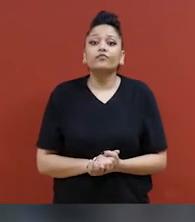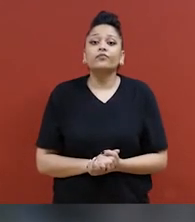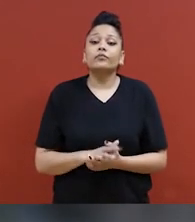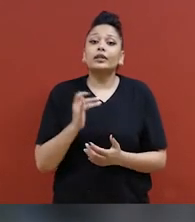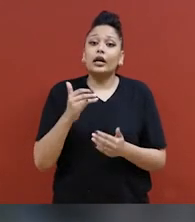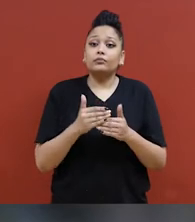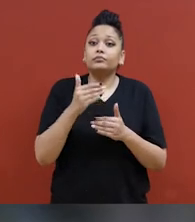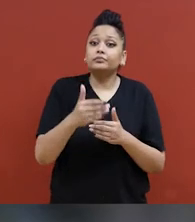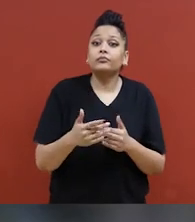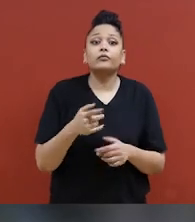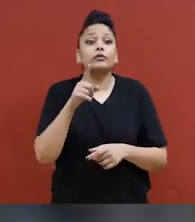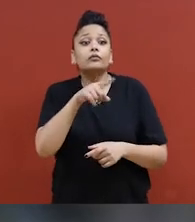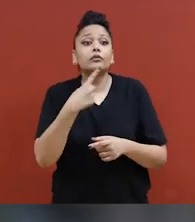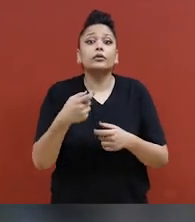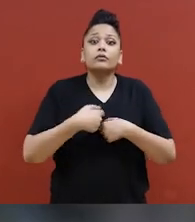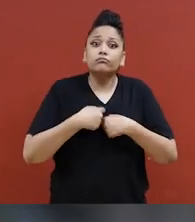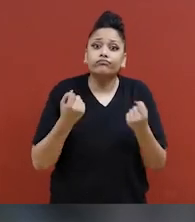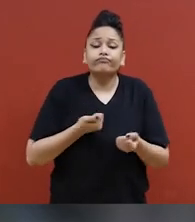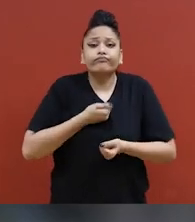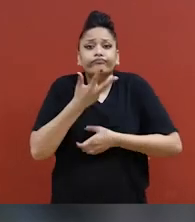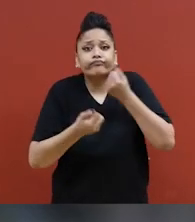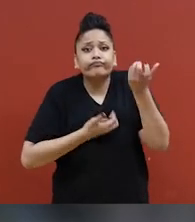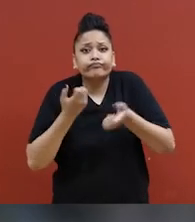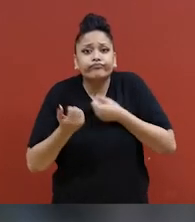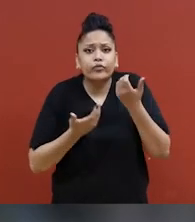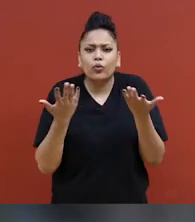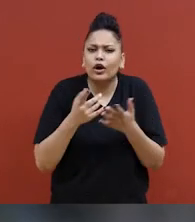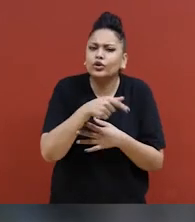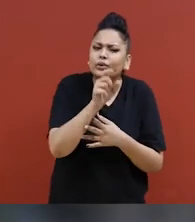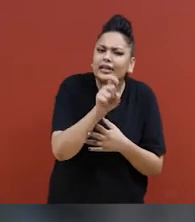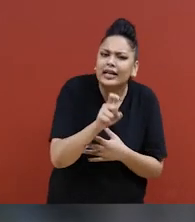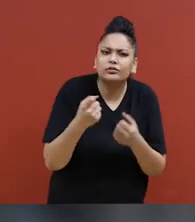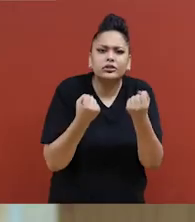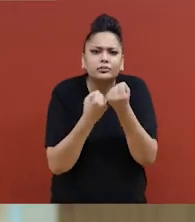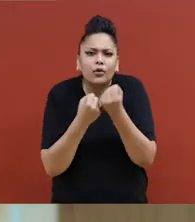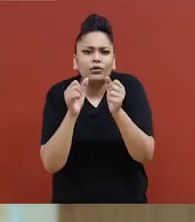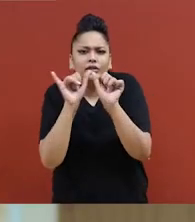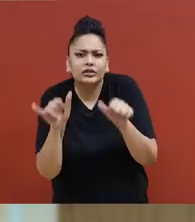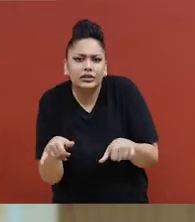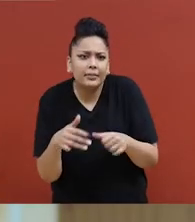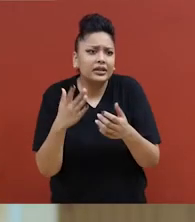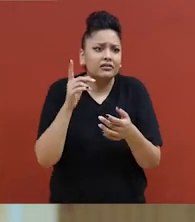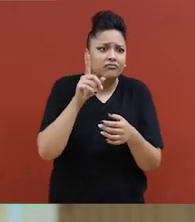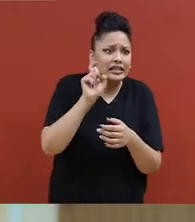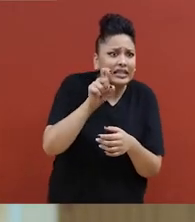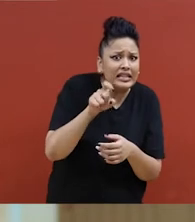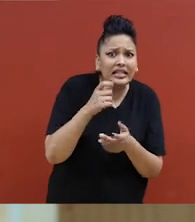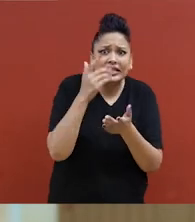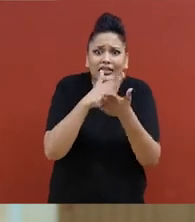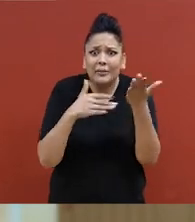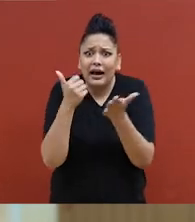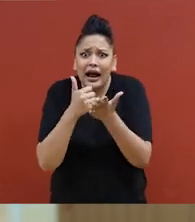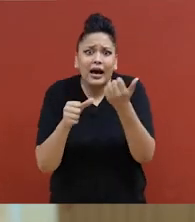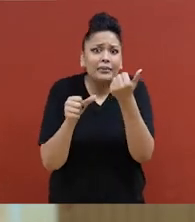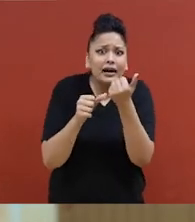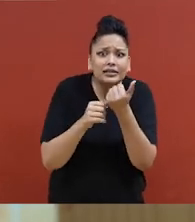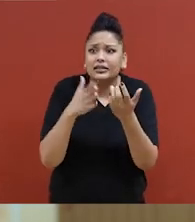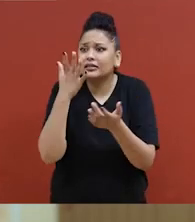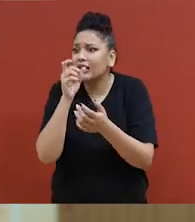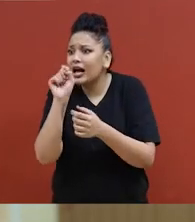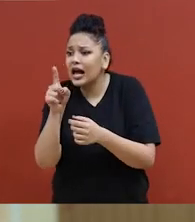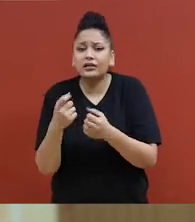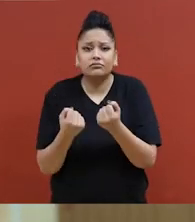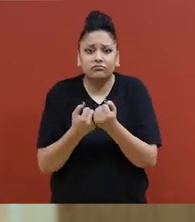amie dépend de notre amie. On lui demande de quoi tu as besoin. À qui veux-tu parler? Ensuite,